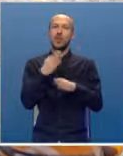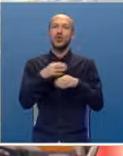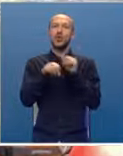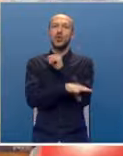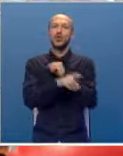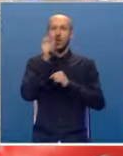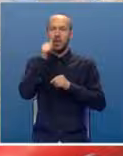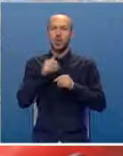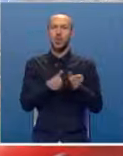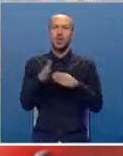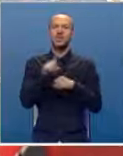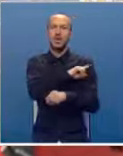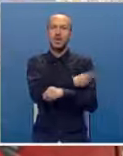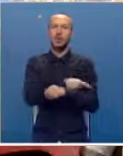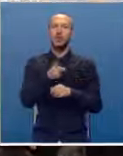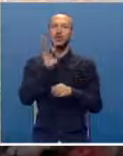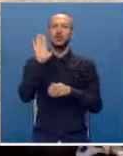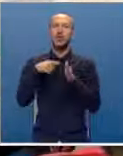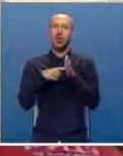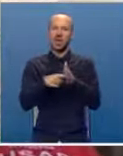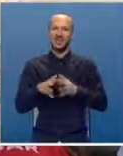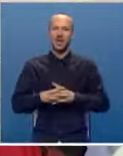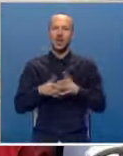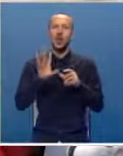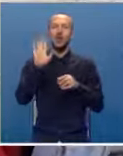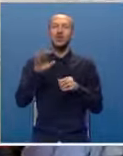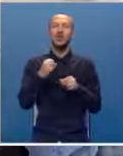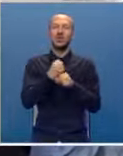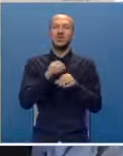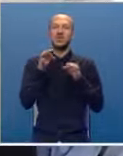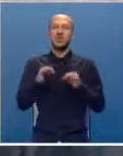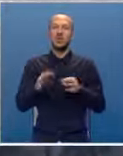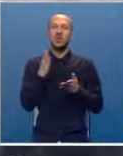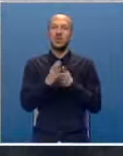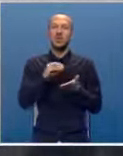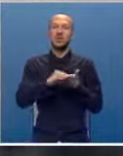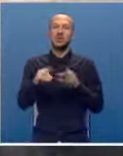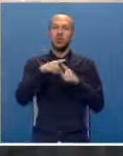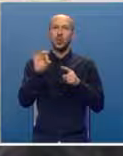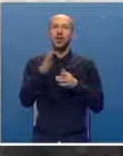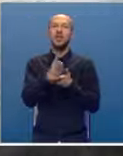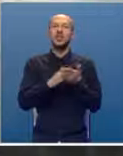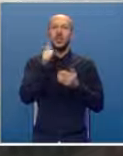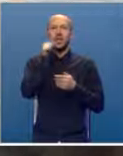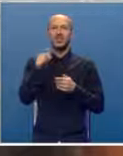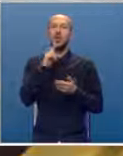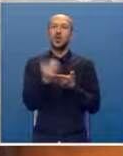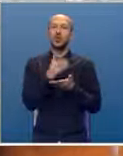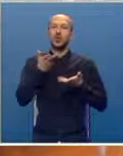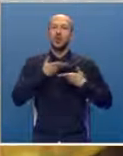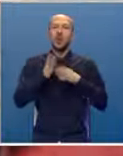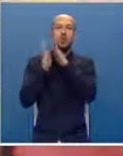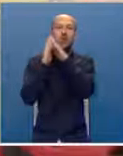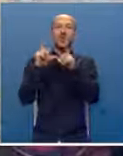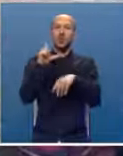ugroženom narodu. Osim hrabrosti koji su tamo pokazali, u njihov podbik sigurno će biti upisano i to da će dio dnevnica koji su dobili za